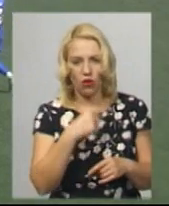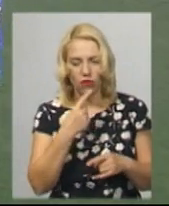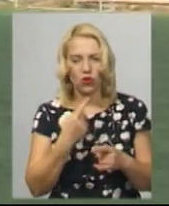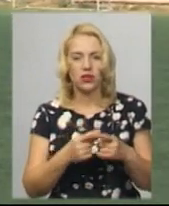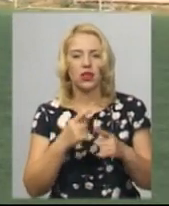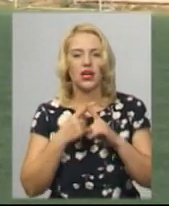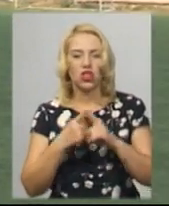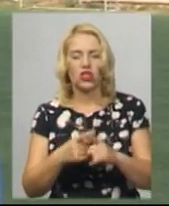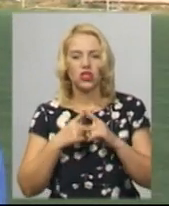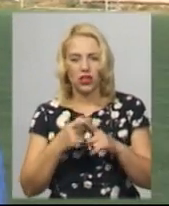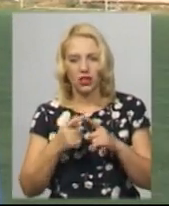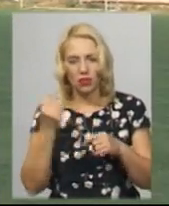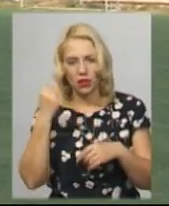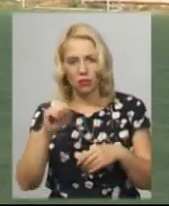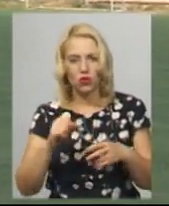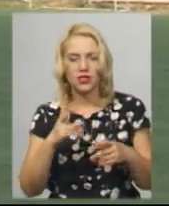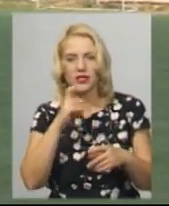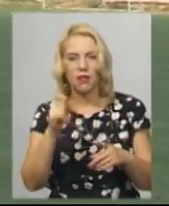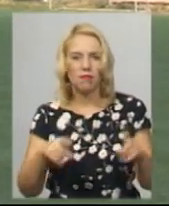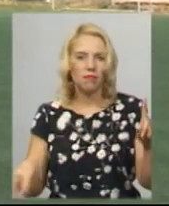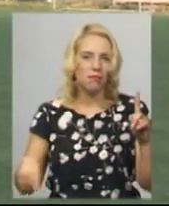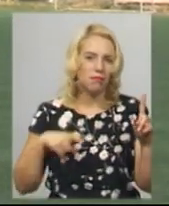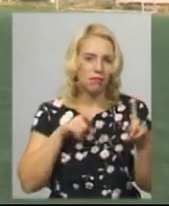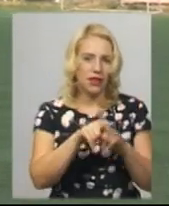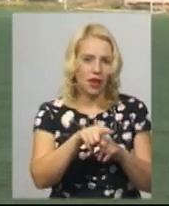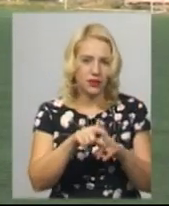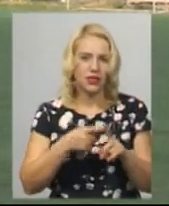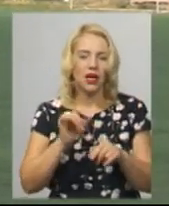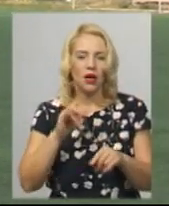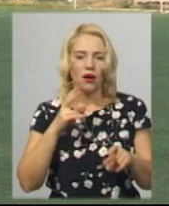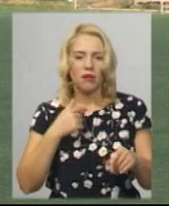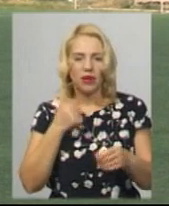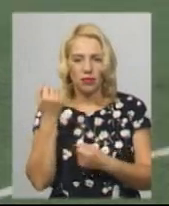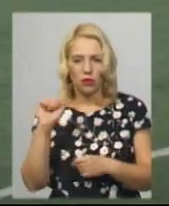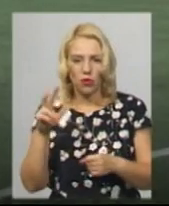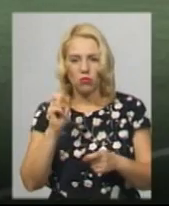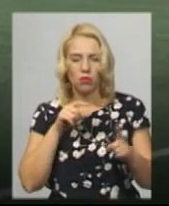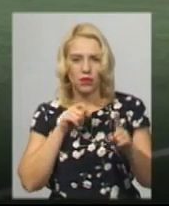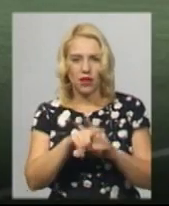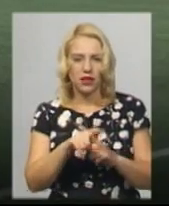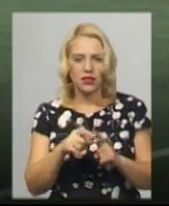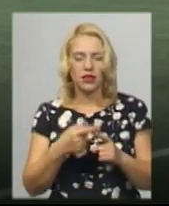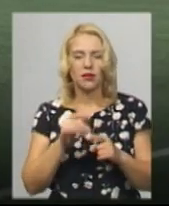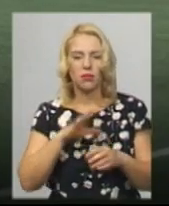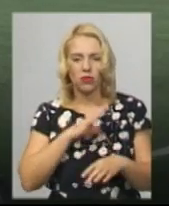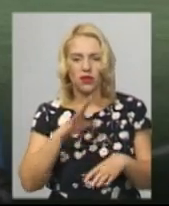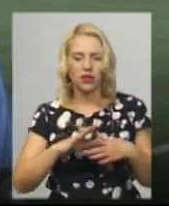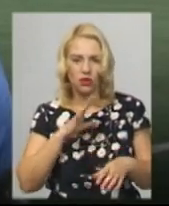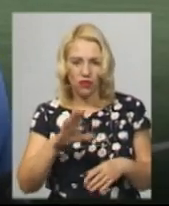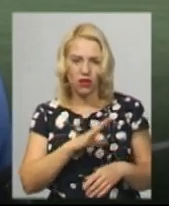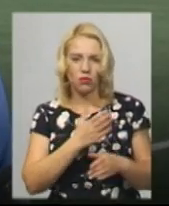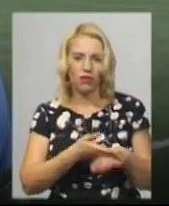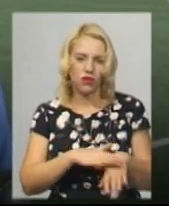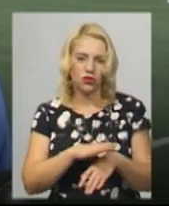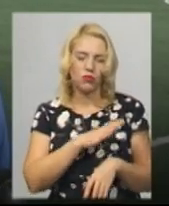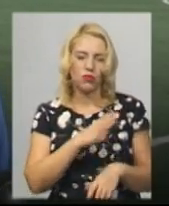визначали за післяматчевими пенальті. Ми перемогли по пенальті 5-4. Важко, були тренування, все